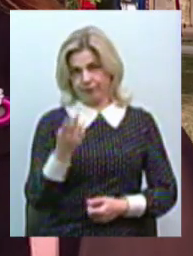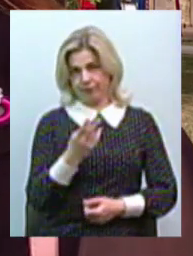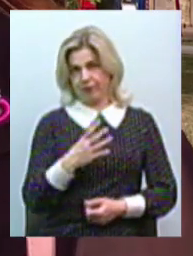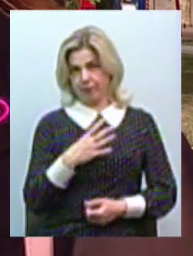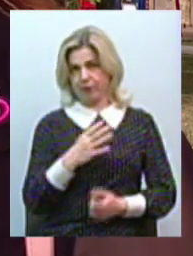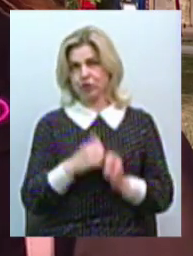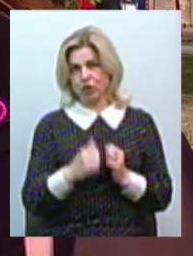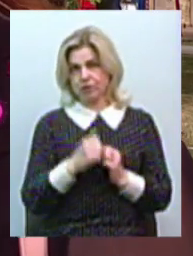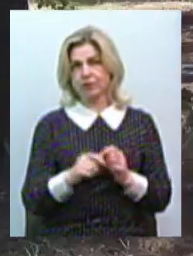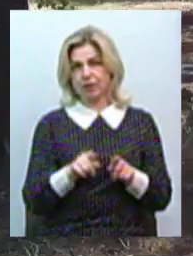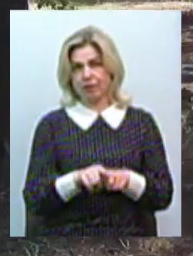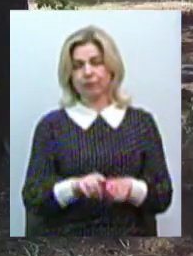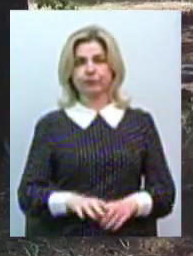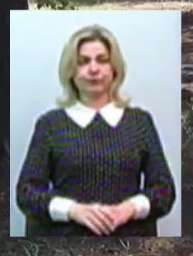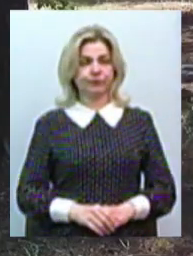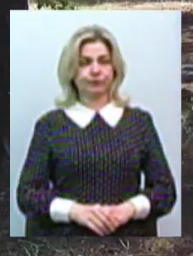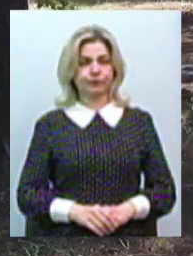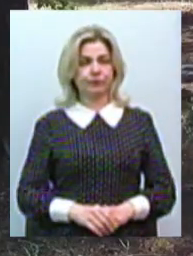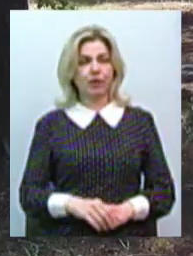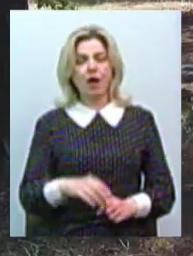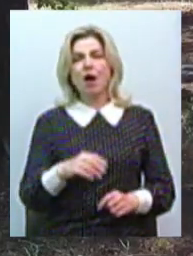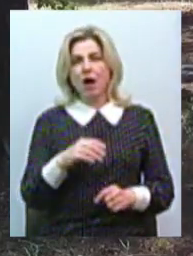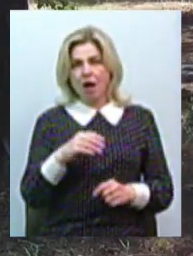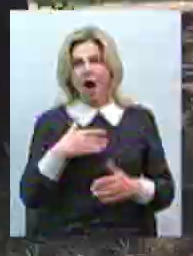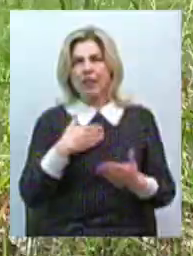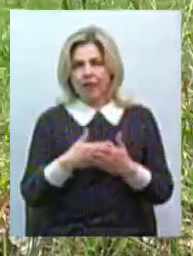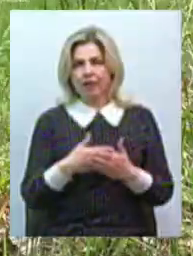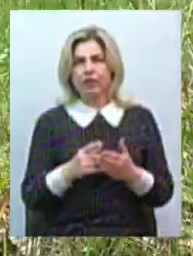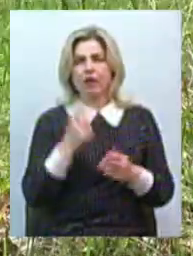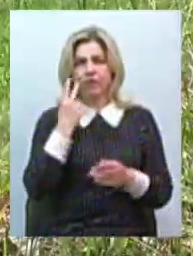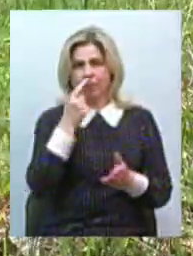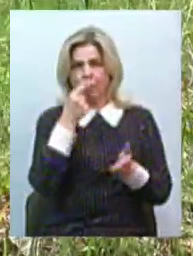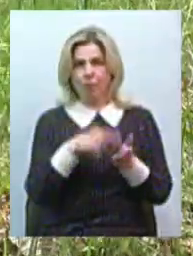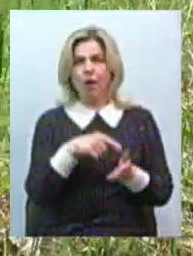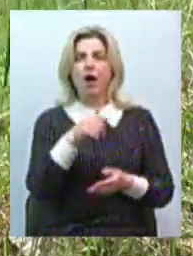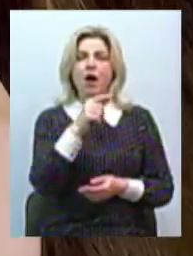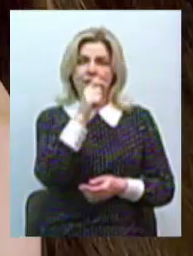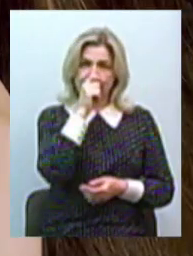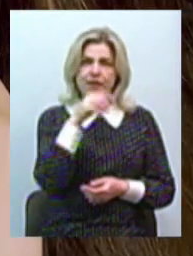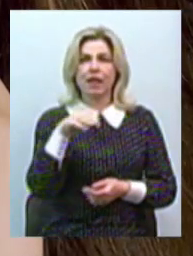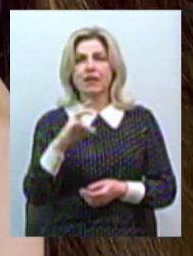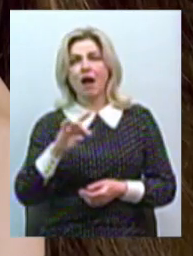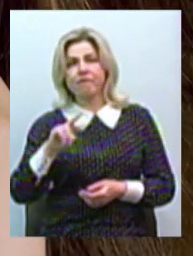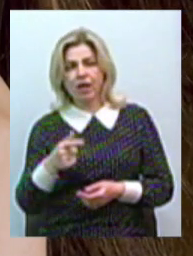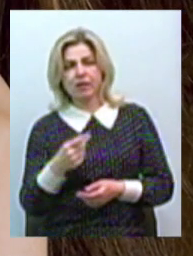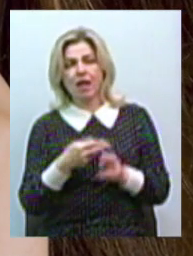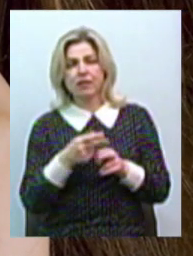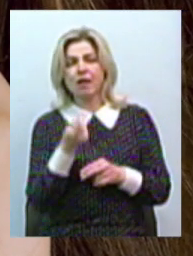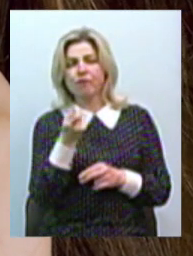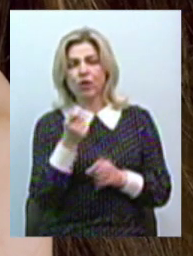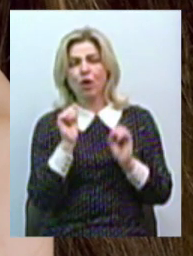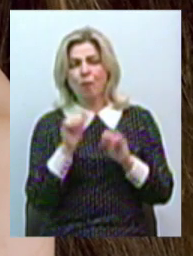частіше на такі речі. Піки активності щороку припадають на квітень-травень та серпень-вересень. Ці невеликі комахи можуть